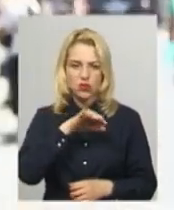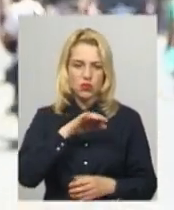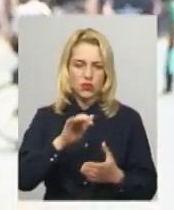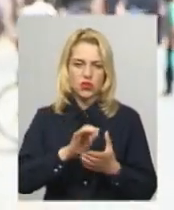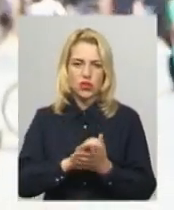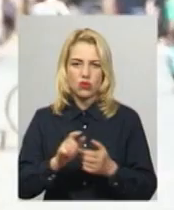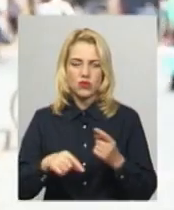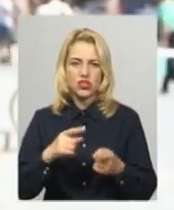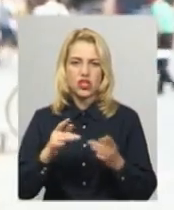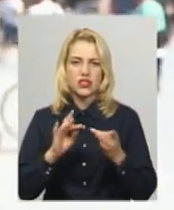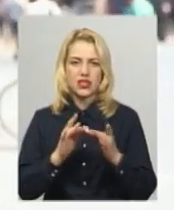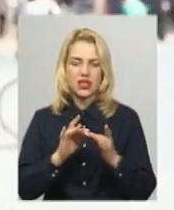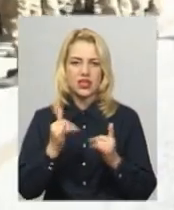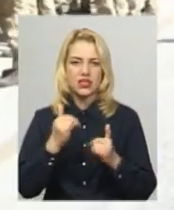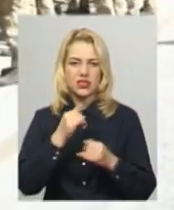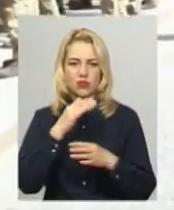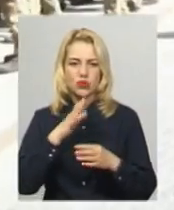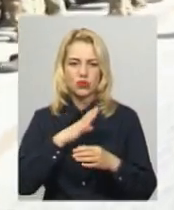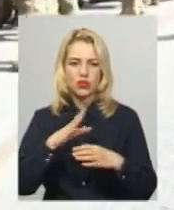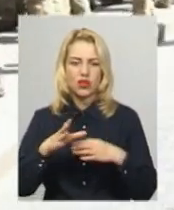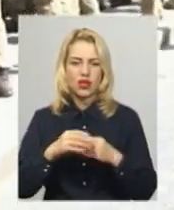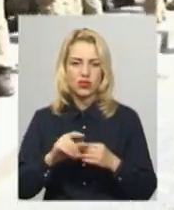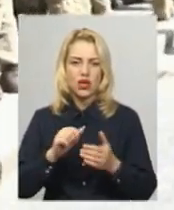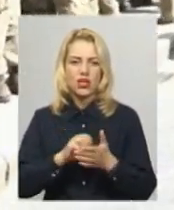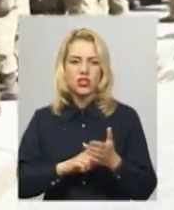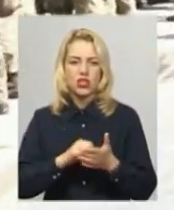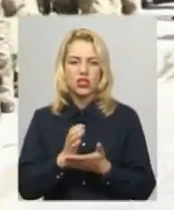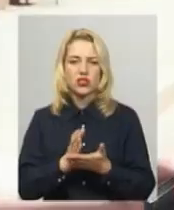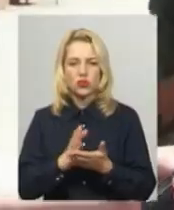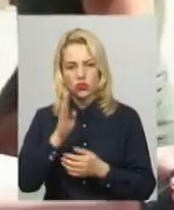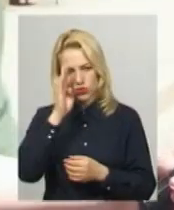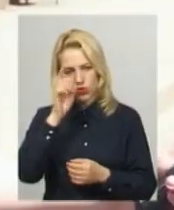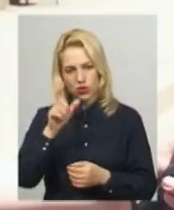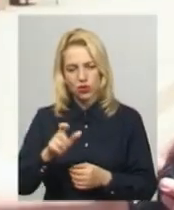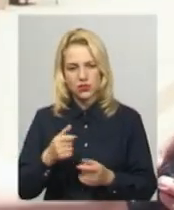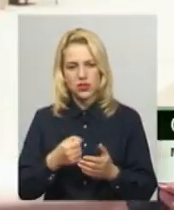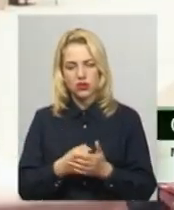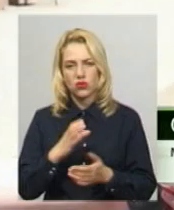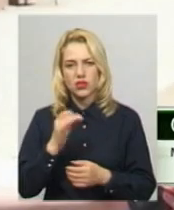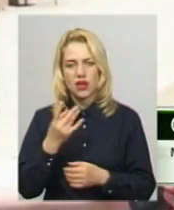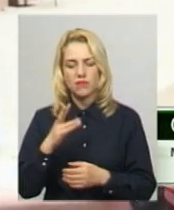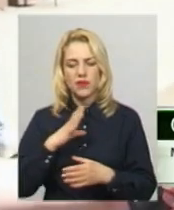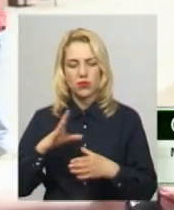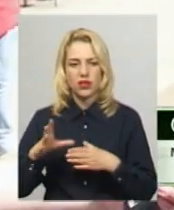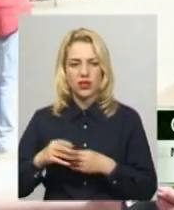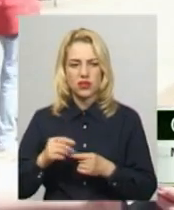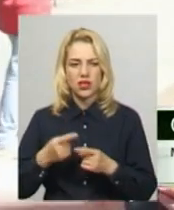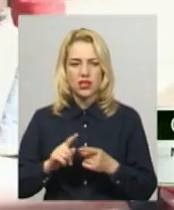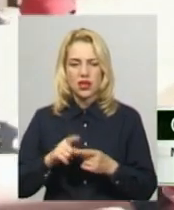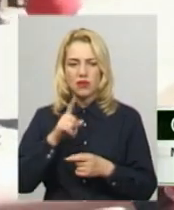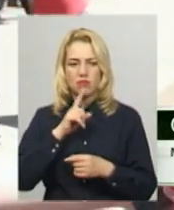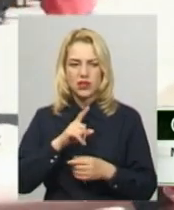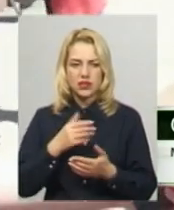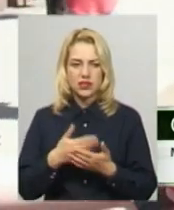Познайомилась через інтернет, але зараз не можуть бути разом через службу хлопця. До серпня ми були разом, це місяць десь,